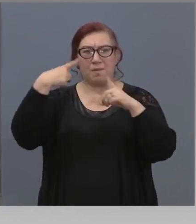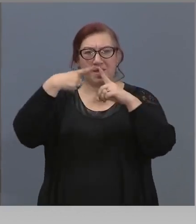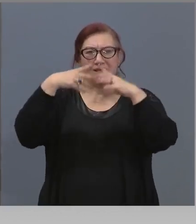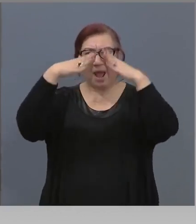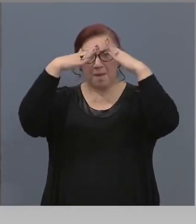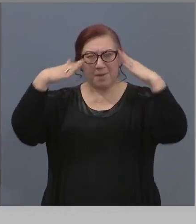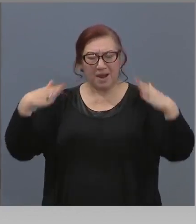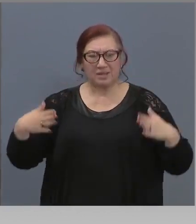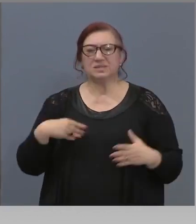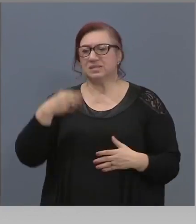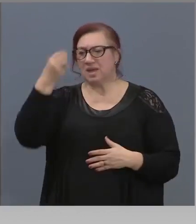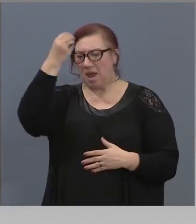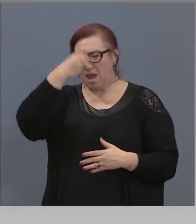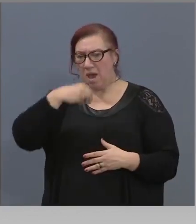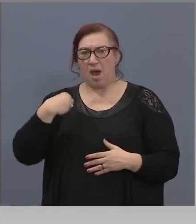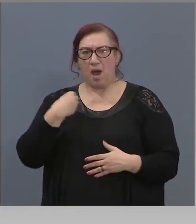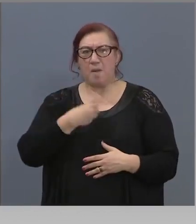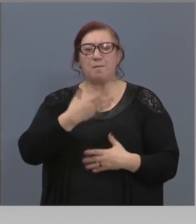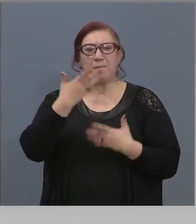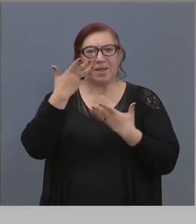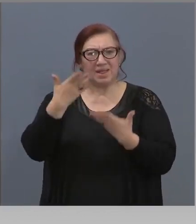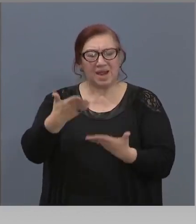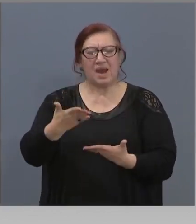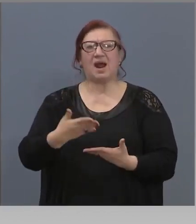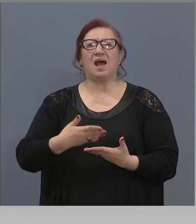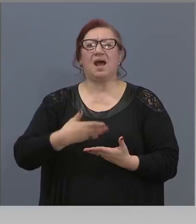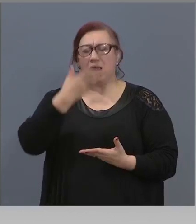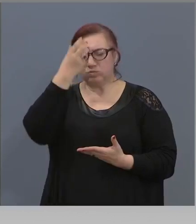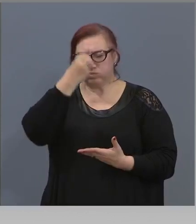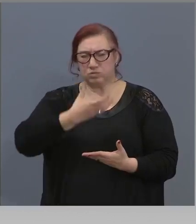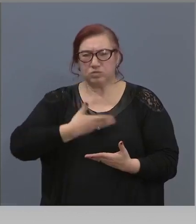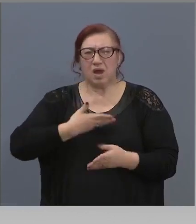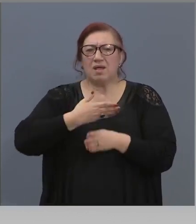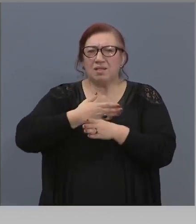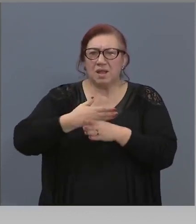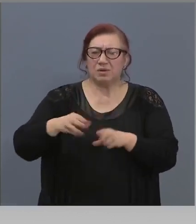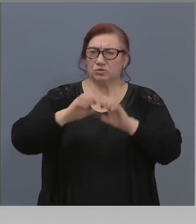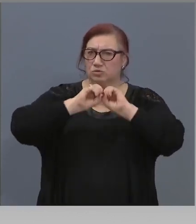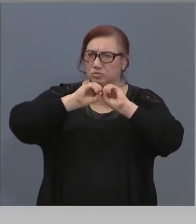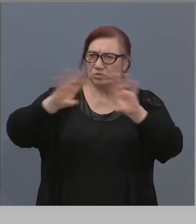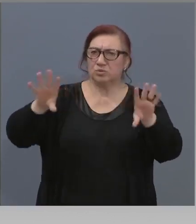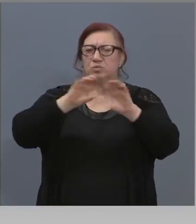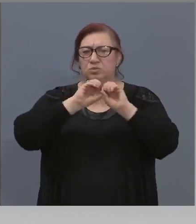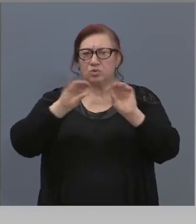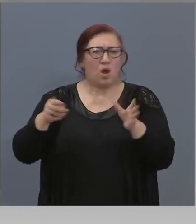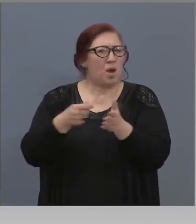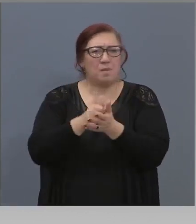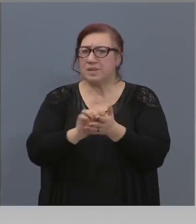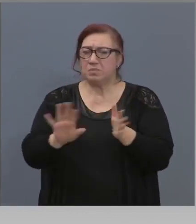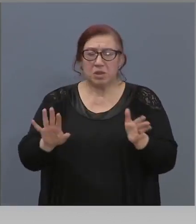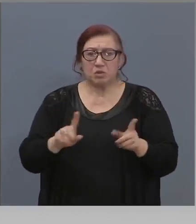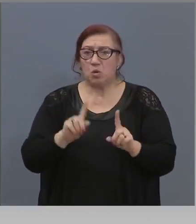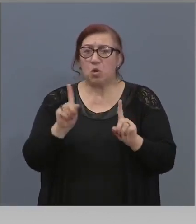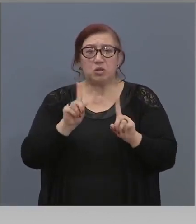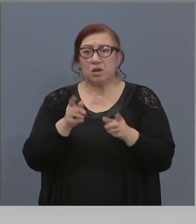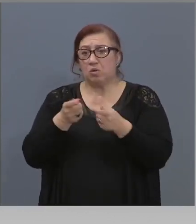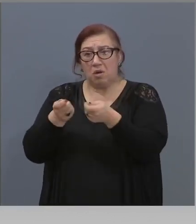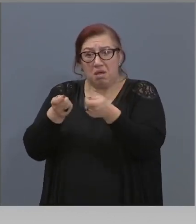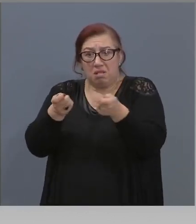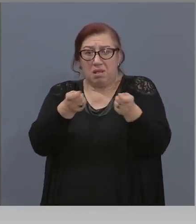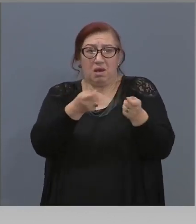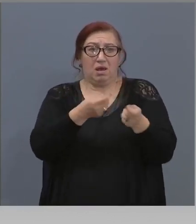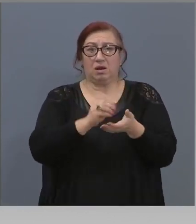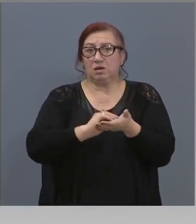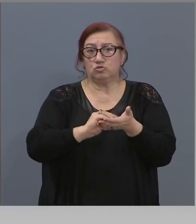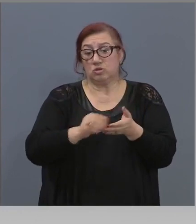литургиите, непрекъснато, безплатно и никой накара журналистите да излизат. В